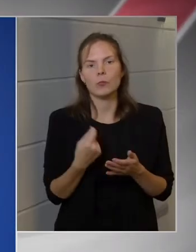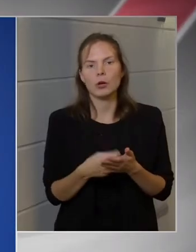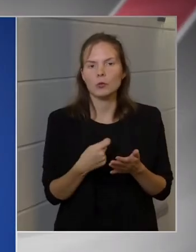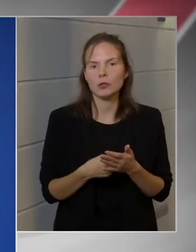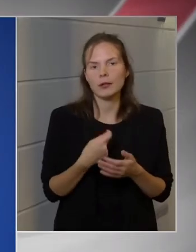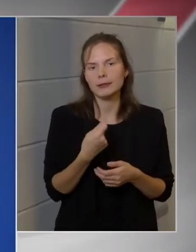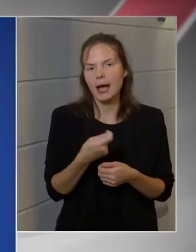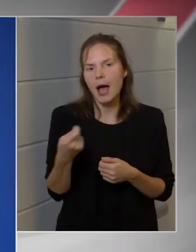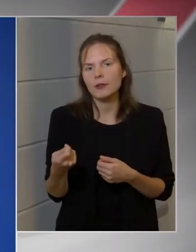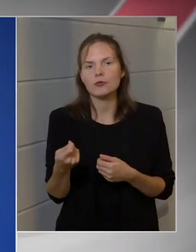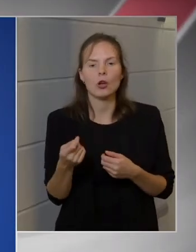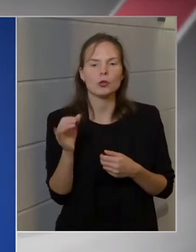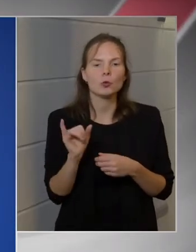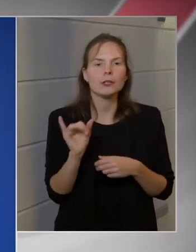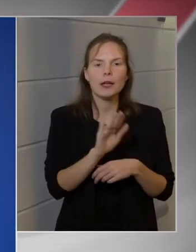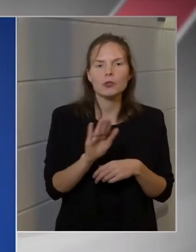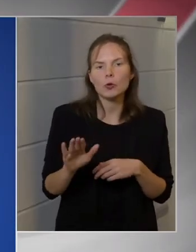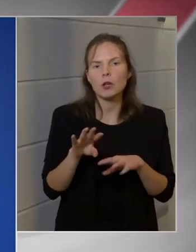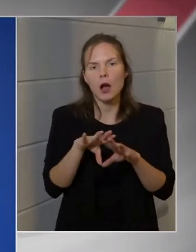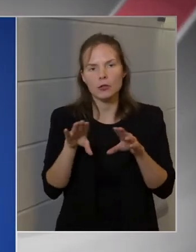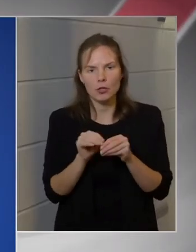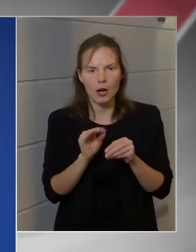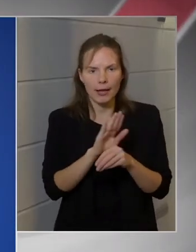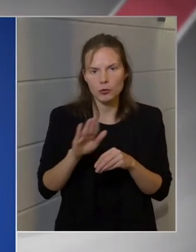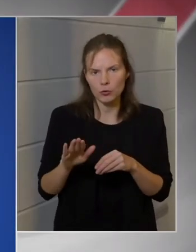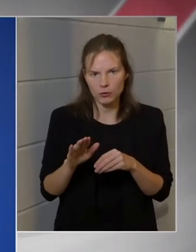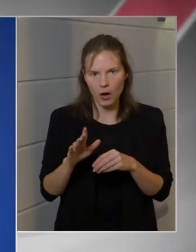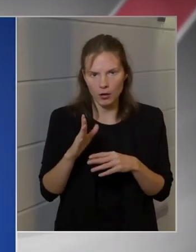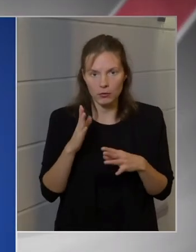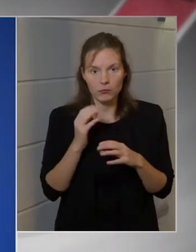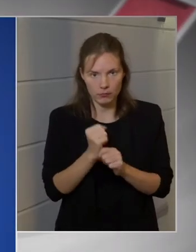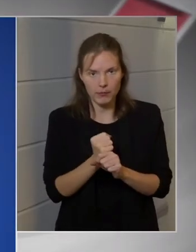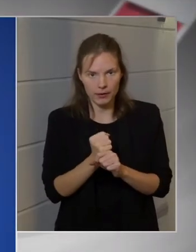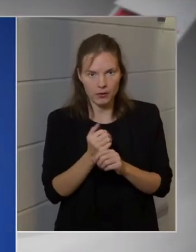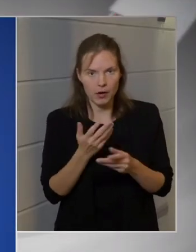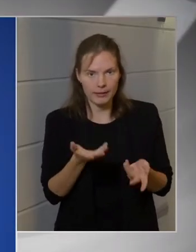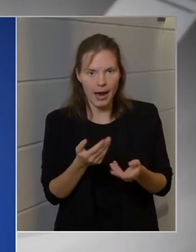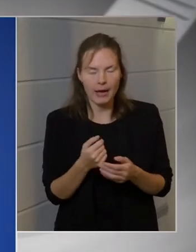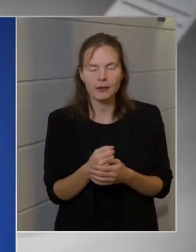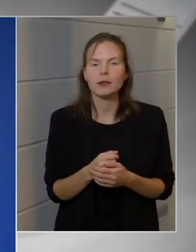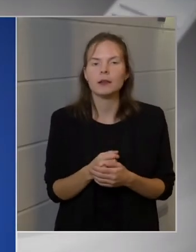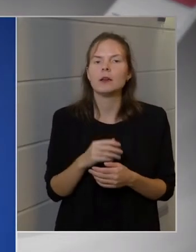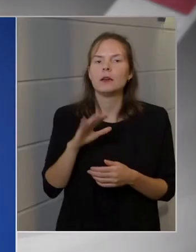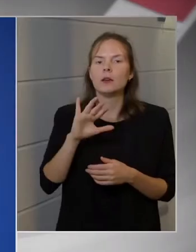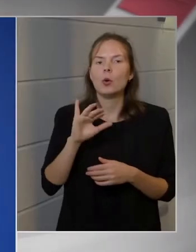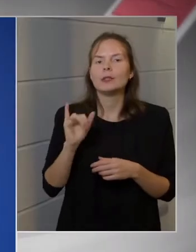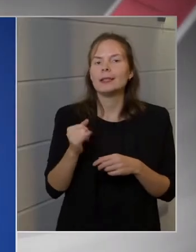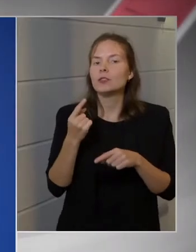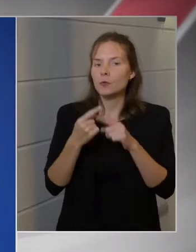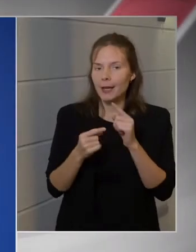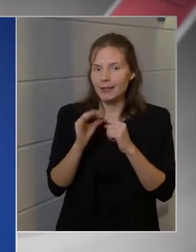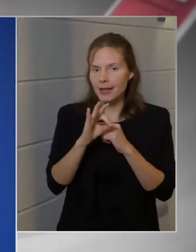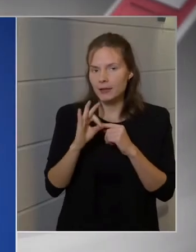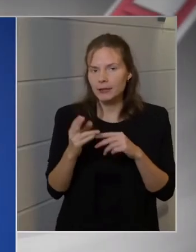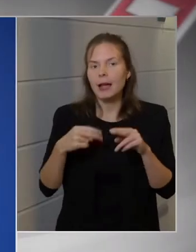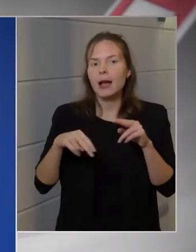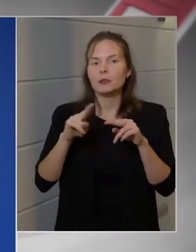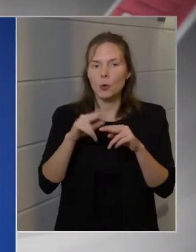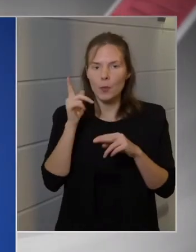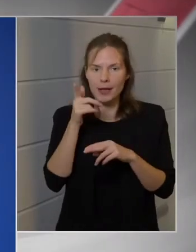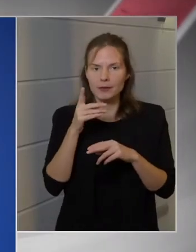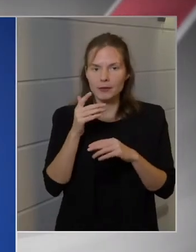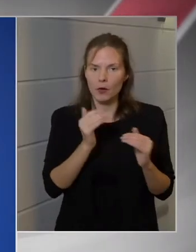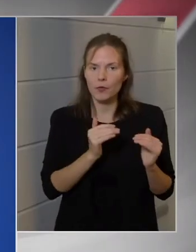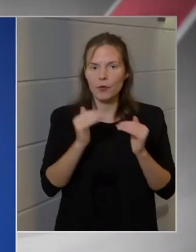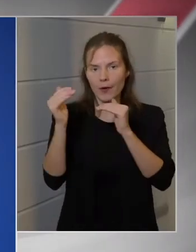nyugdíjasok, családosok számára továbbra is tartható lesz? Minután 5,5 százalék fölött lesz a növekedés, és